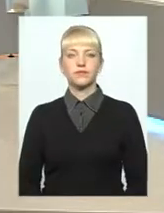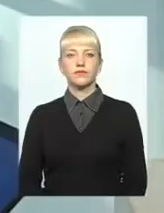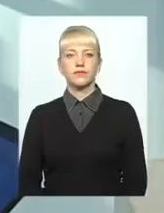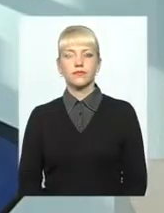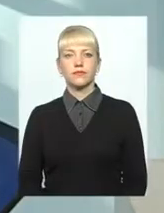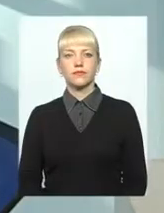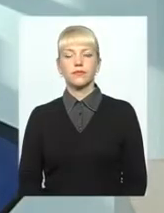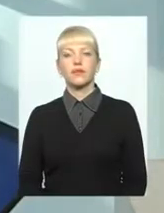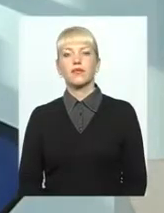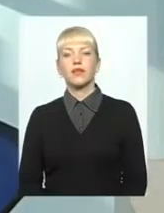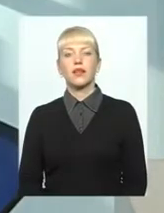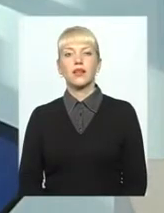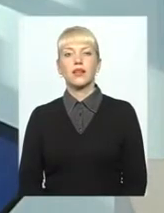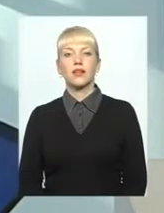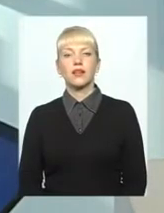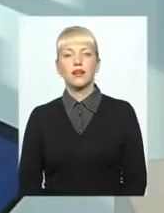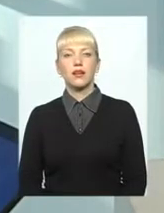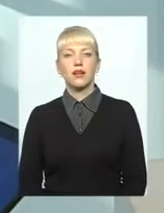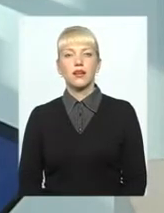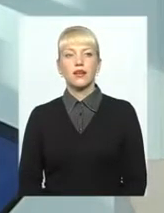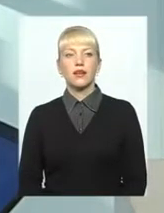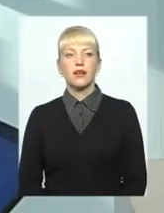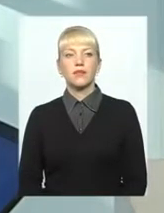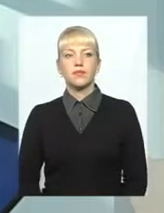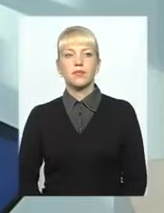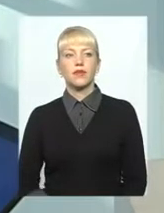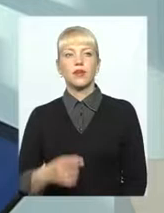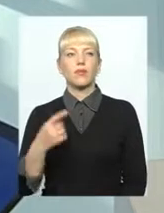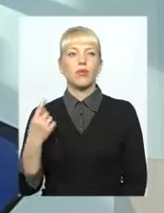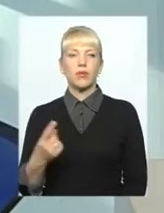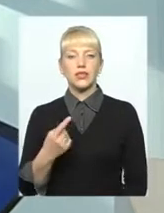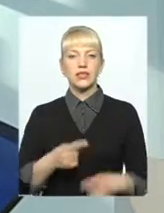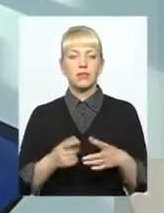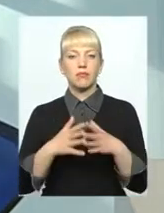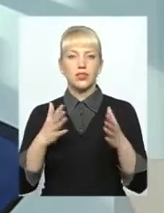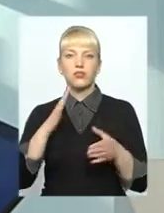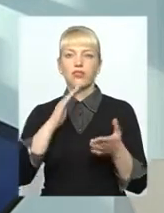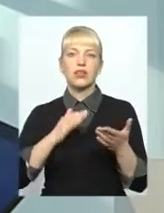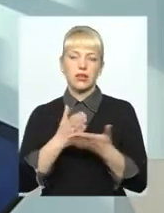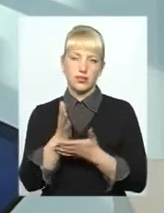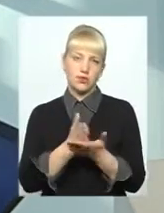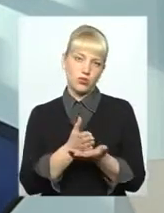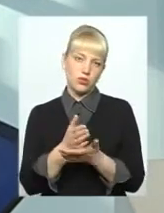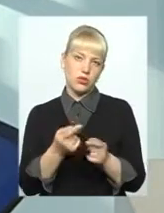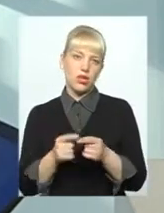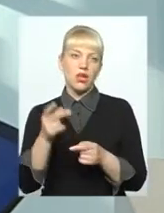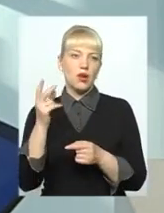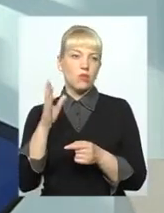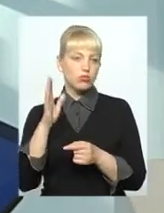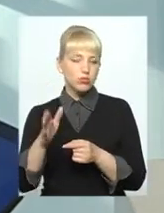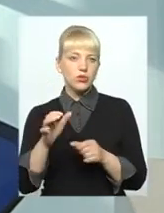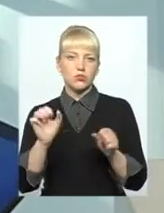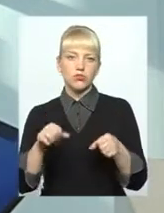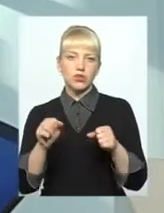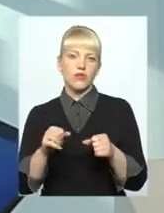Плануємо, по-перше, це більше якісно давати ці послуги. Буде можливість,